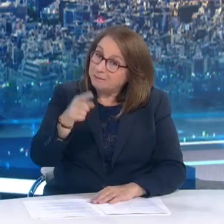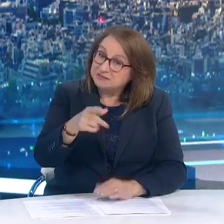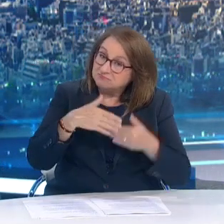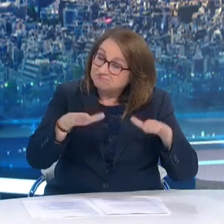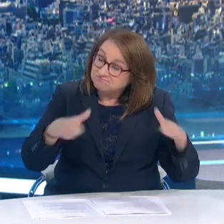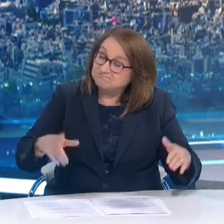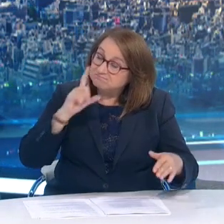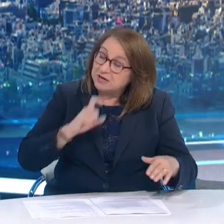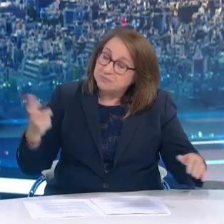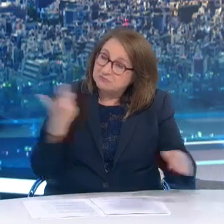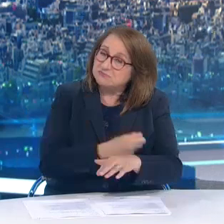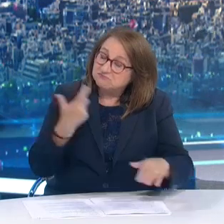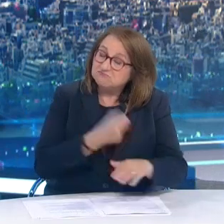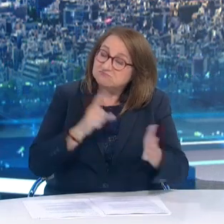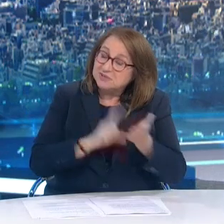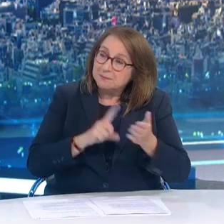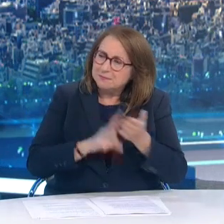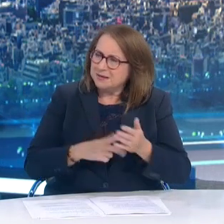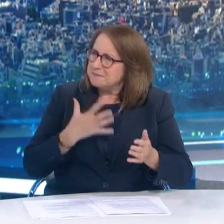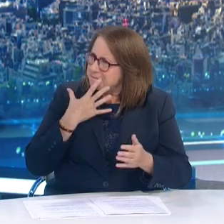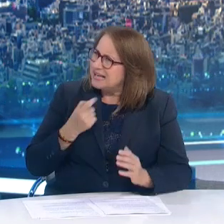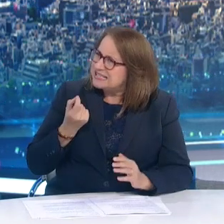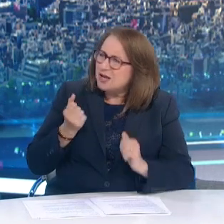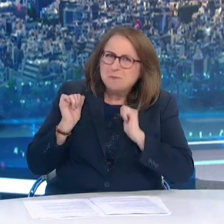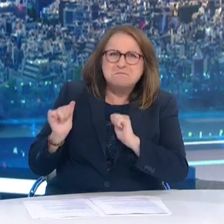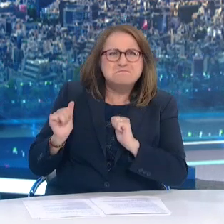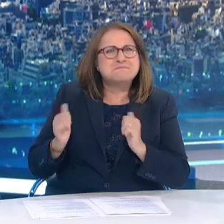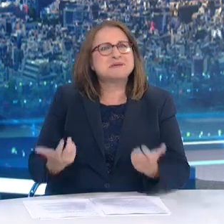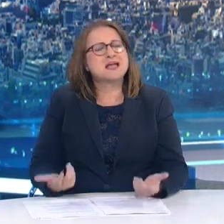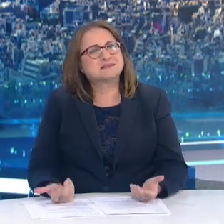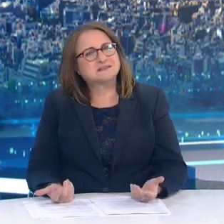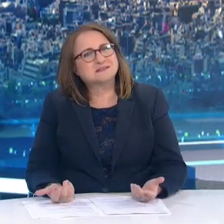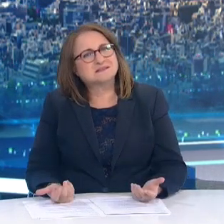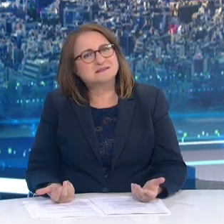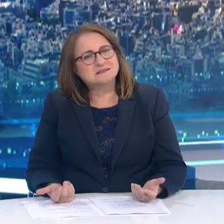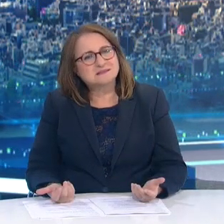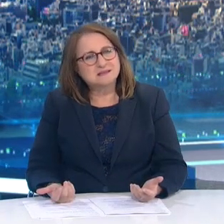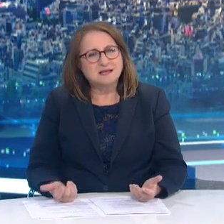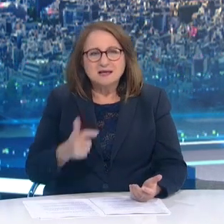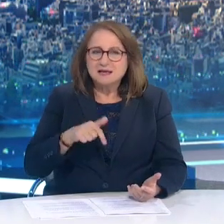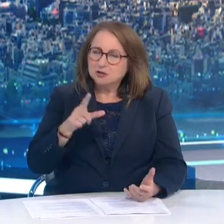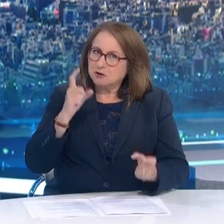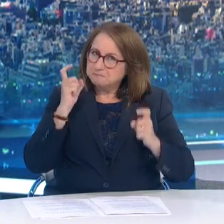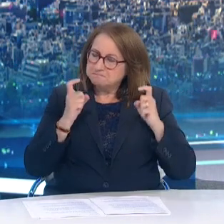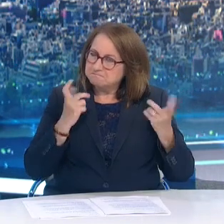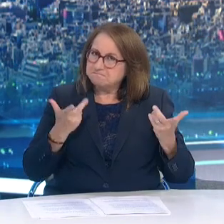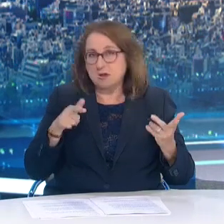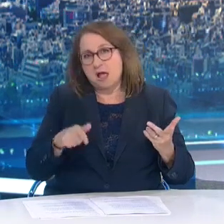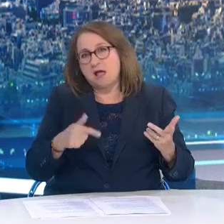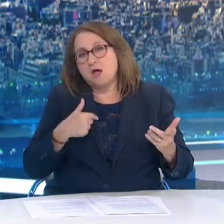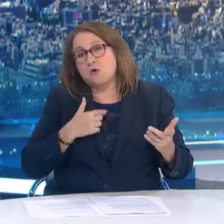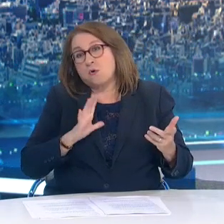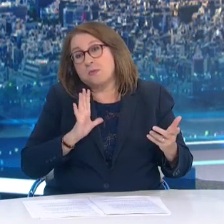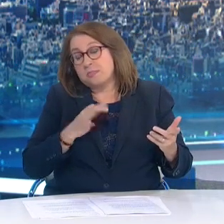υποχρεωτικότητα Και ήθελα να ρωτήσω αν εδώ δημιουργούμε Δεν θα μιλήσω για πολιτική διχασμού που